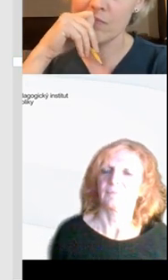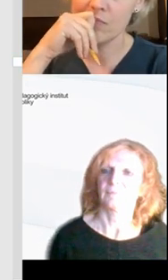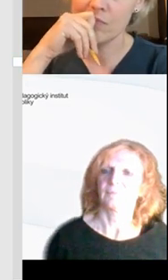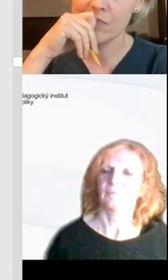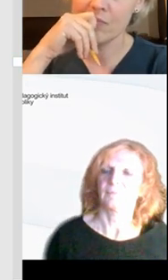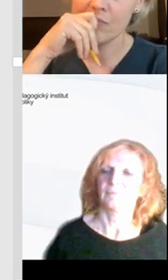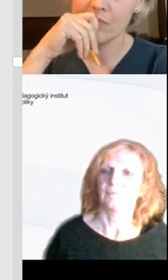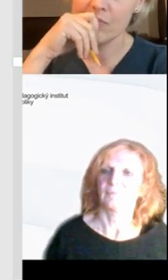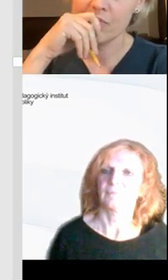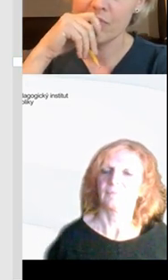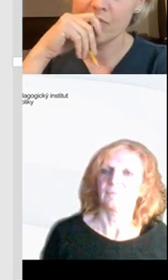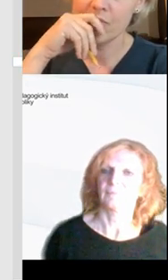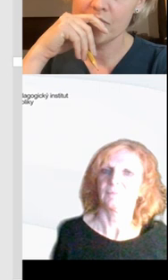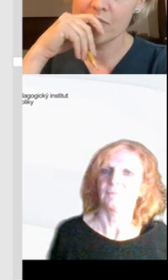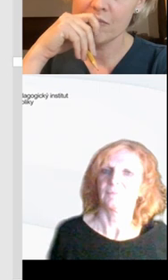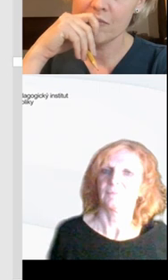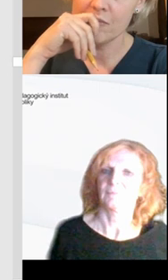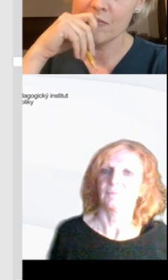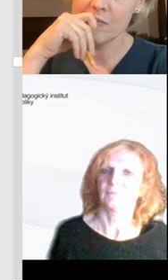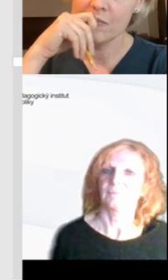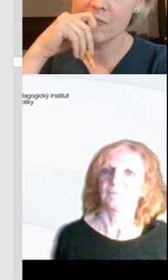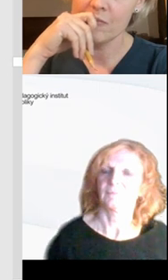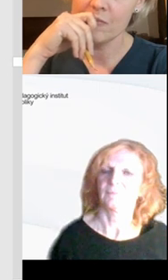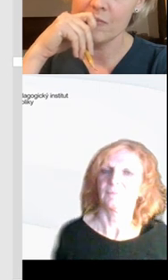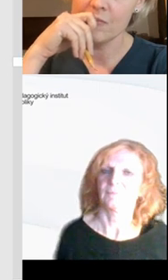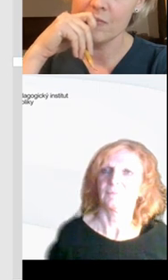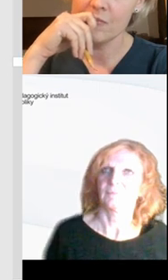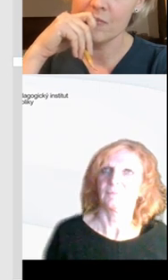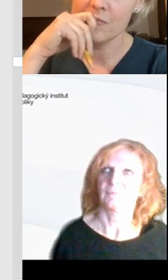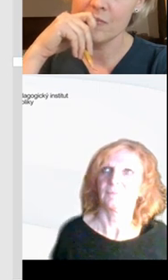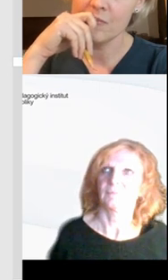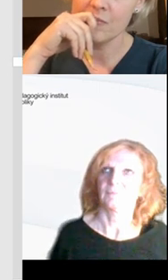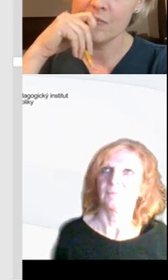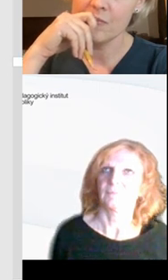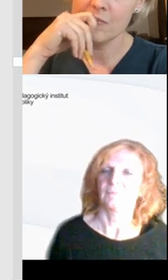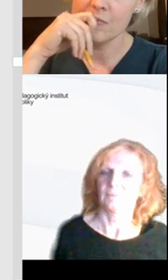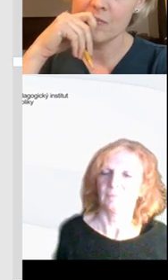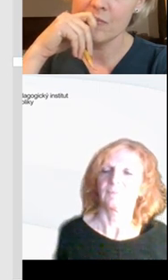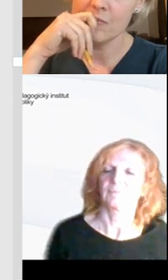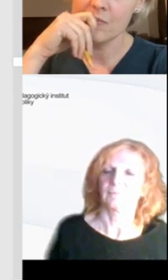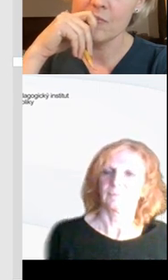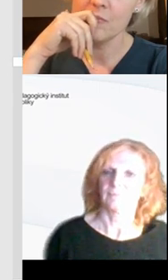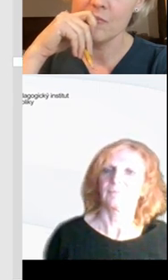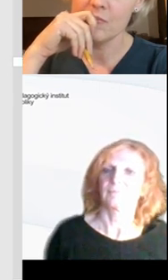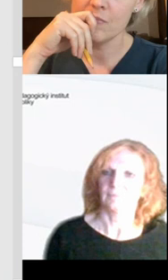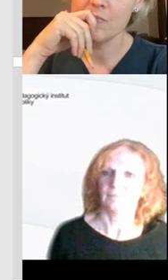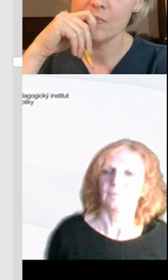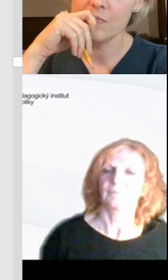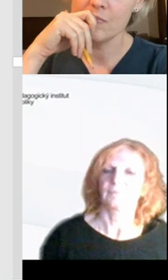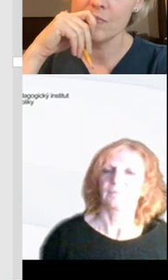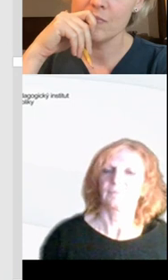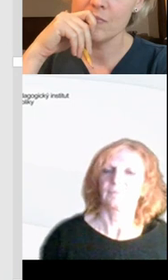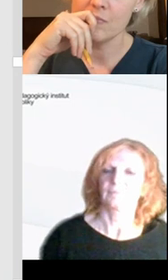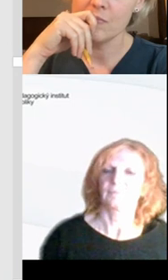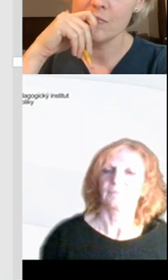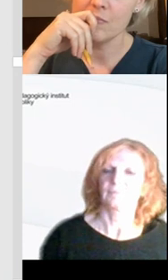A máme jich tam strašnou spoustu. A říkáme, vlastně co je vši VPO, tak je závazný. A mám